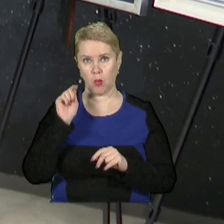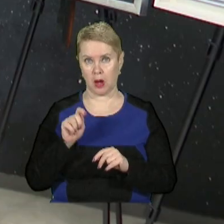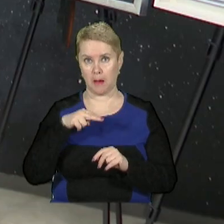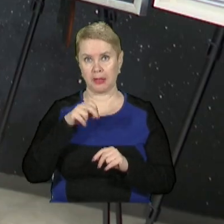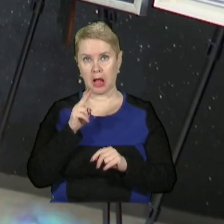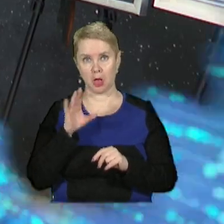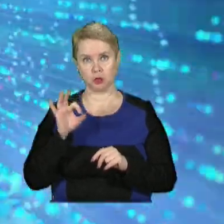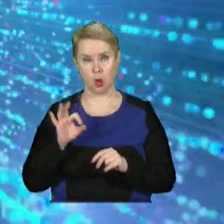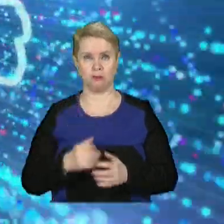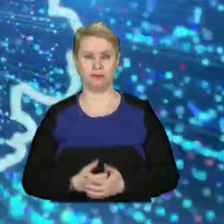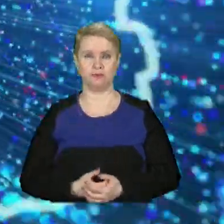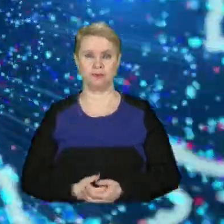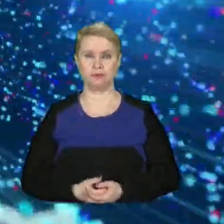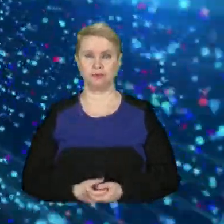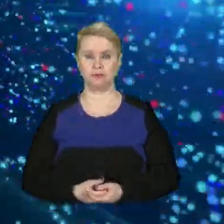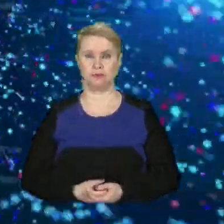Пікасо.